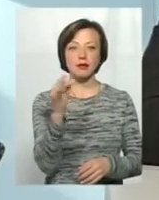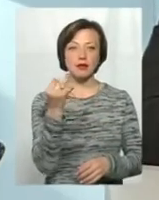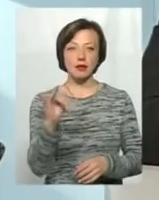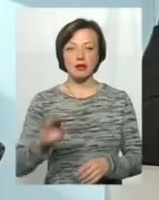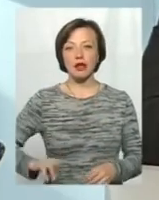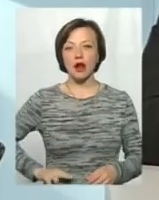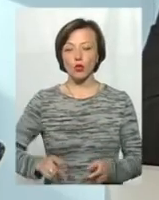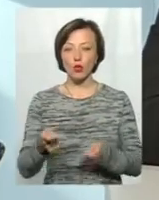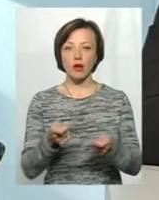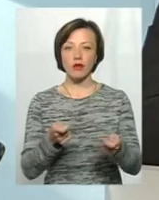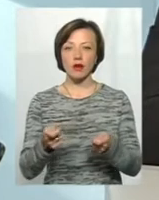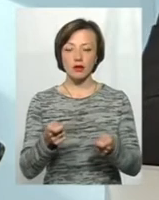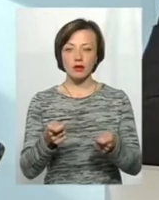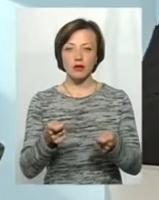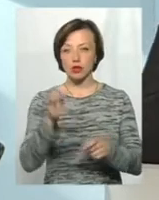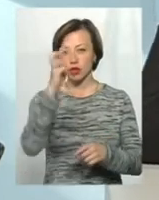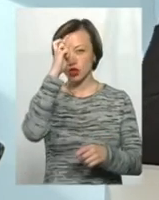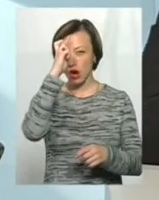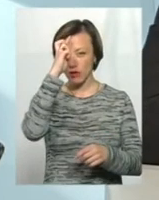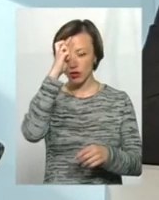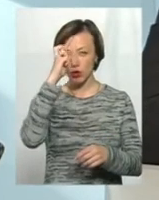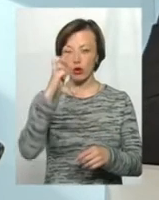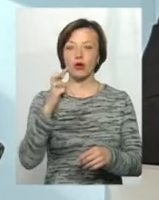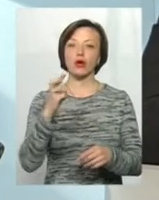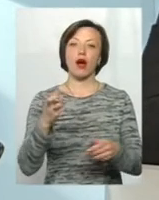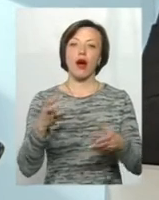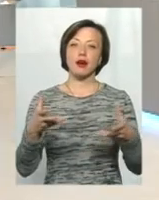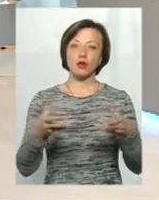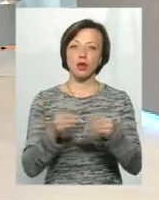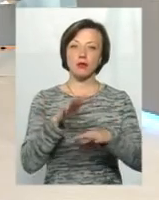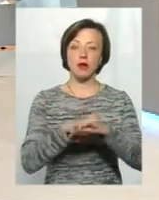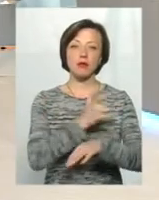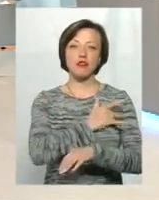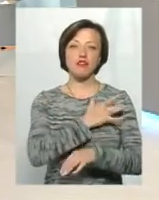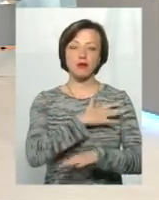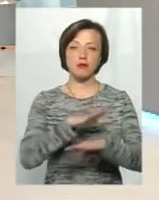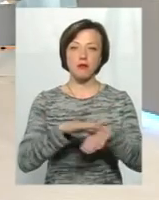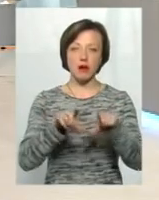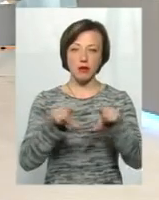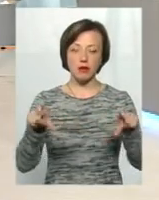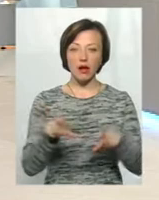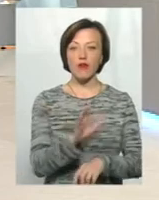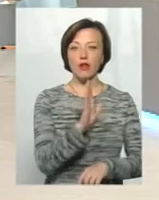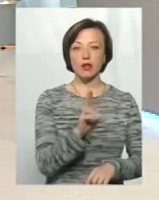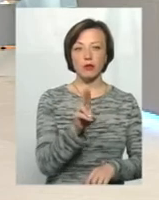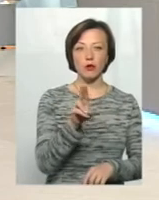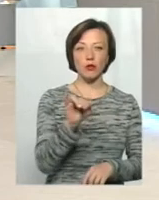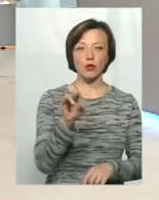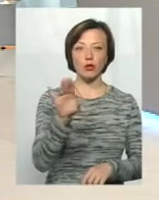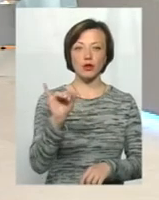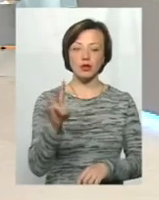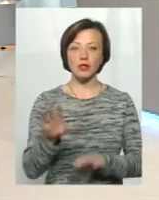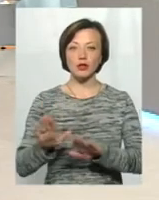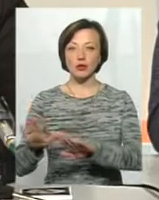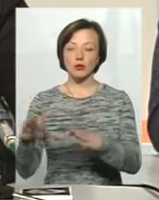оригінального управління Державного акціонерного банку «Приватбанк» та Володимир Путін, заступник начальника